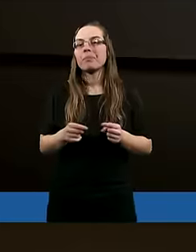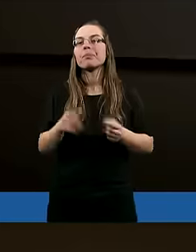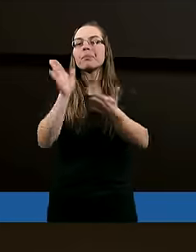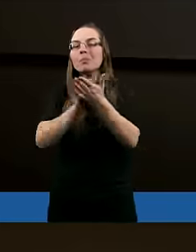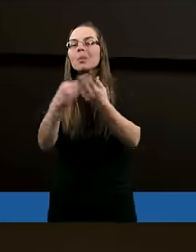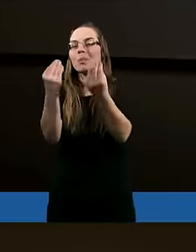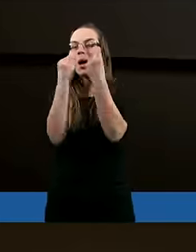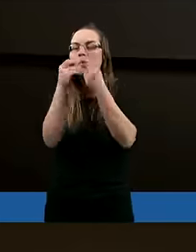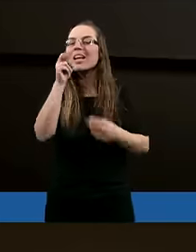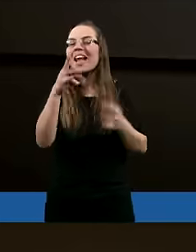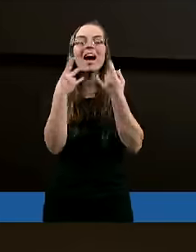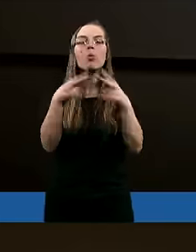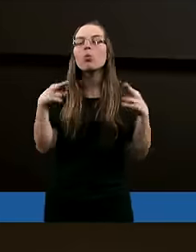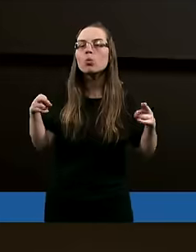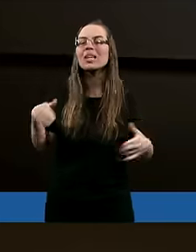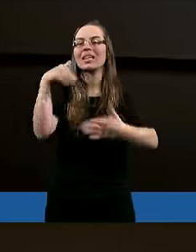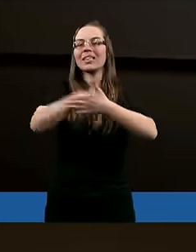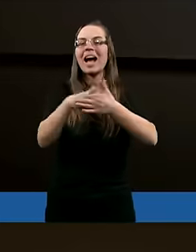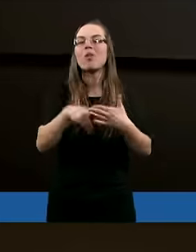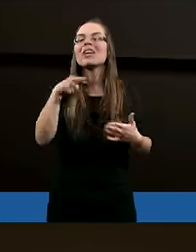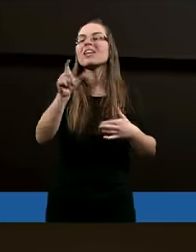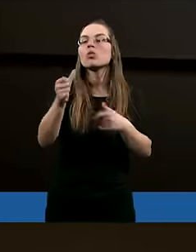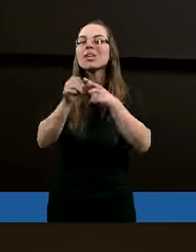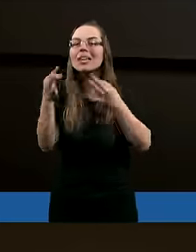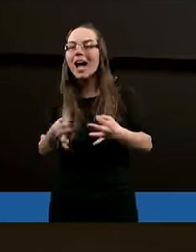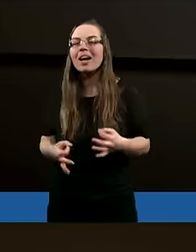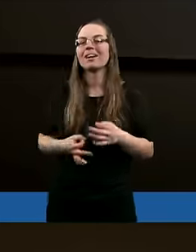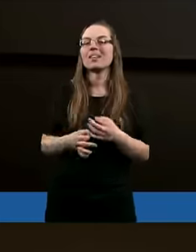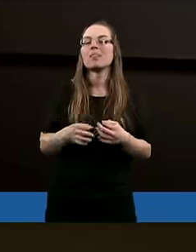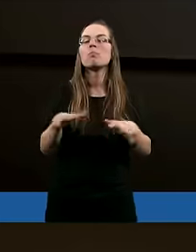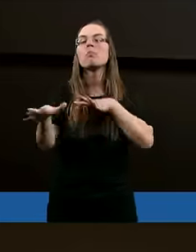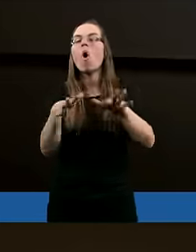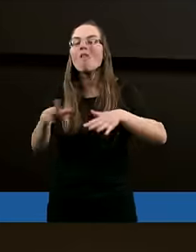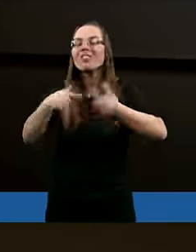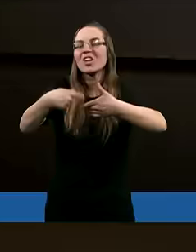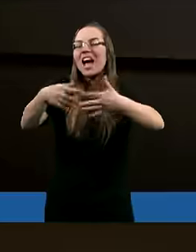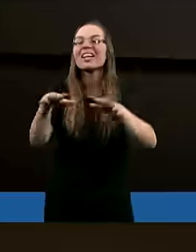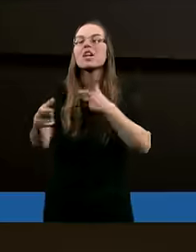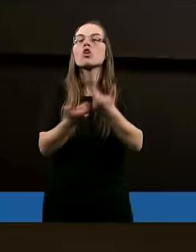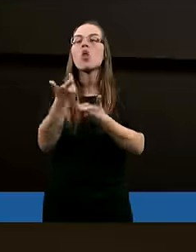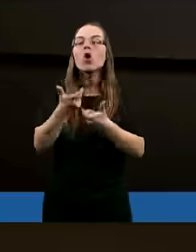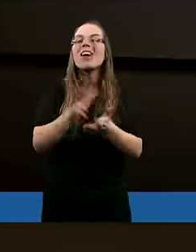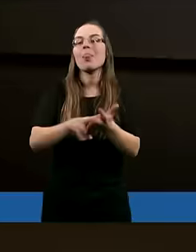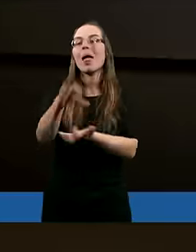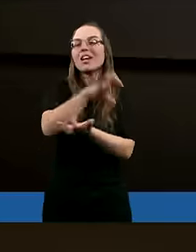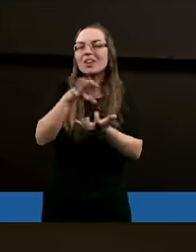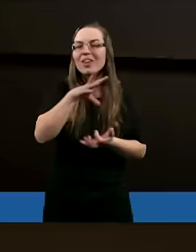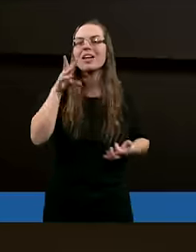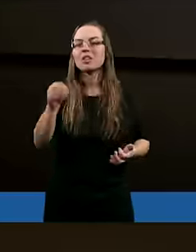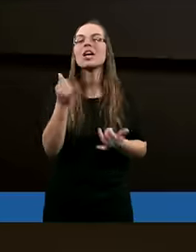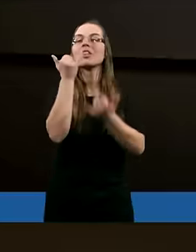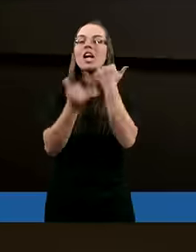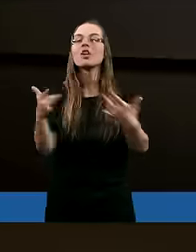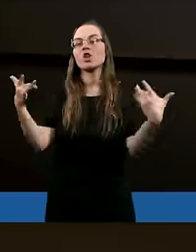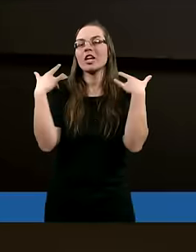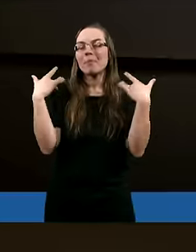Biblia uczy tak różnych zachowań od tego, co jest teraz powszechnie stosowane na świecie, że myślę, że